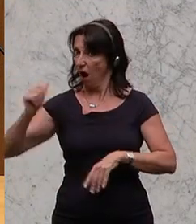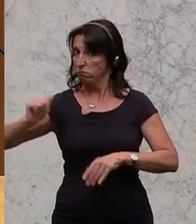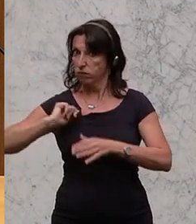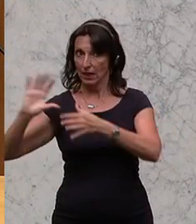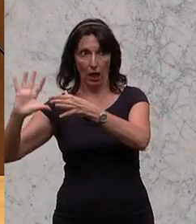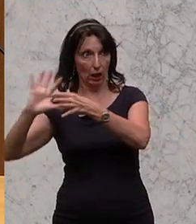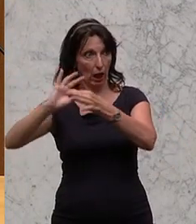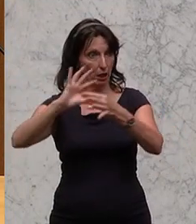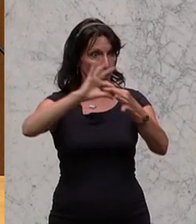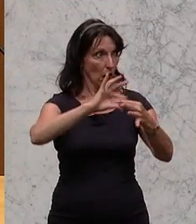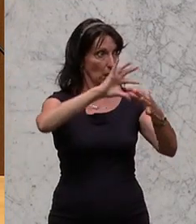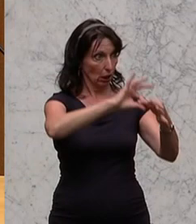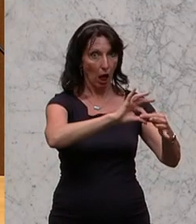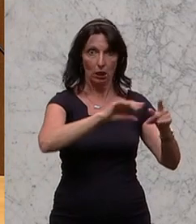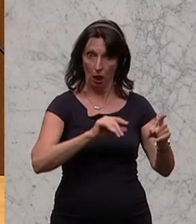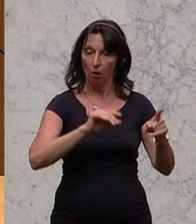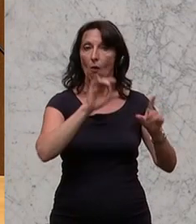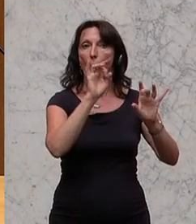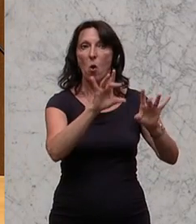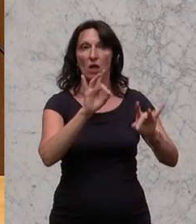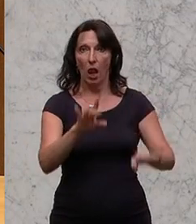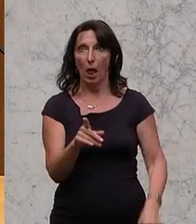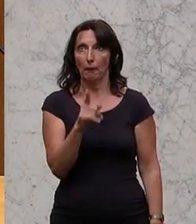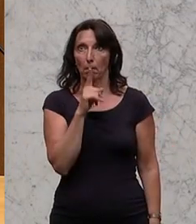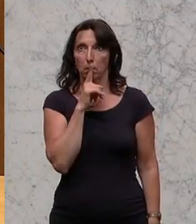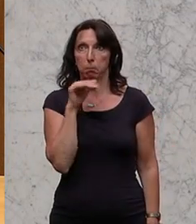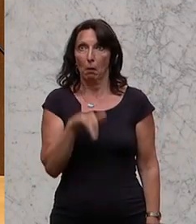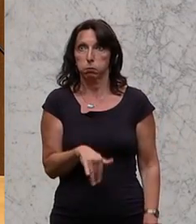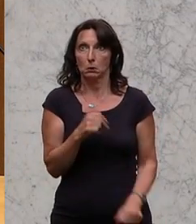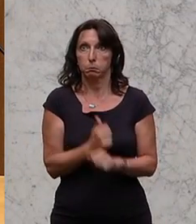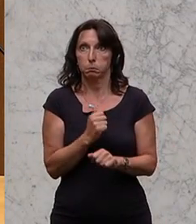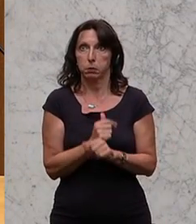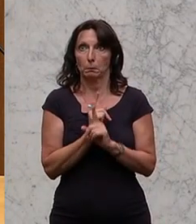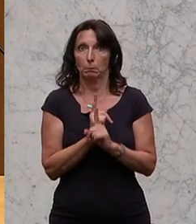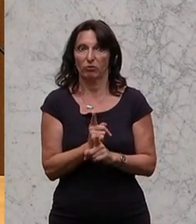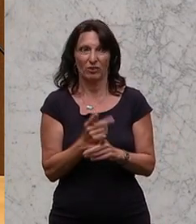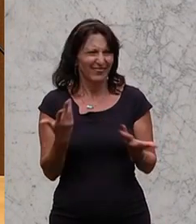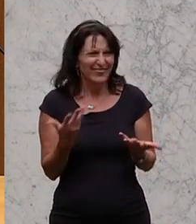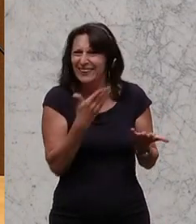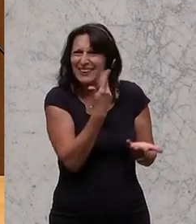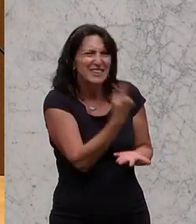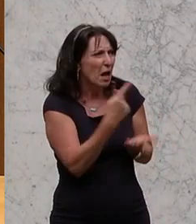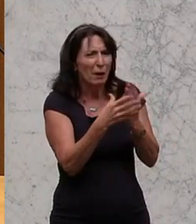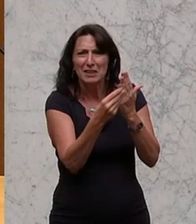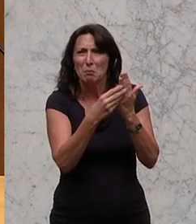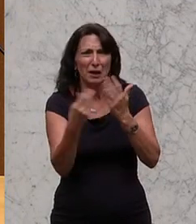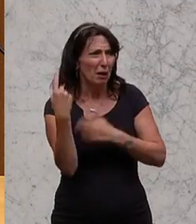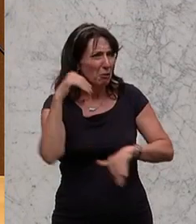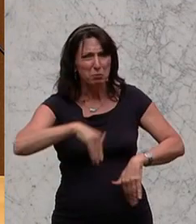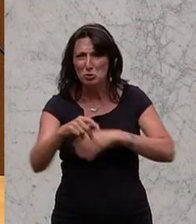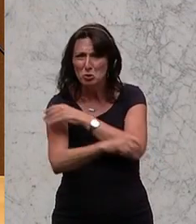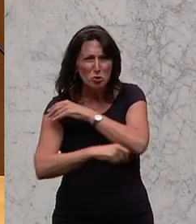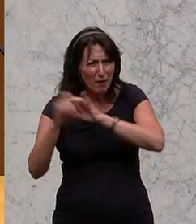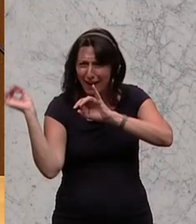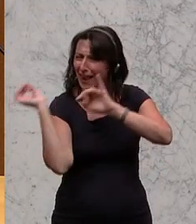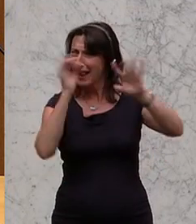Und dann glauben wir, dass die Befehlsempfänger, Lehrerinnen, Lehrer das durchführen. Das sind Expertinnen und Experten. Die lassen wir studieren jahrelang. Lassen wir